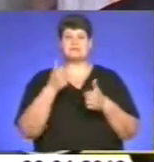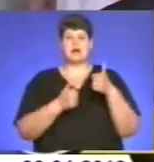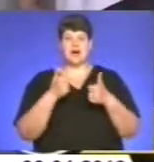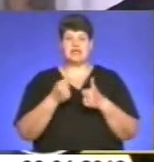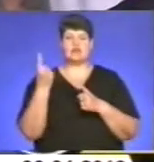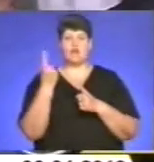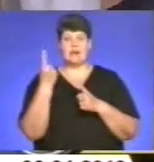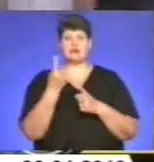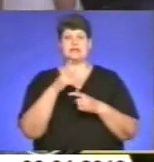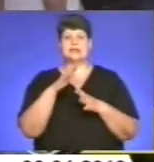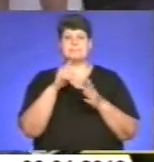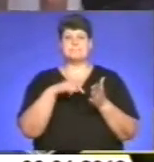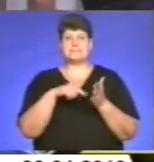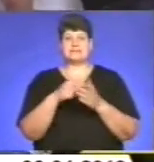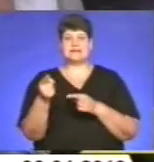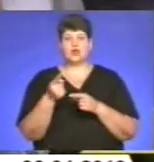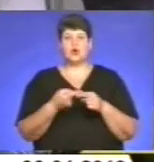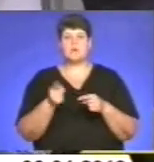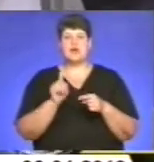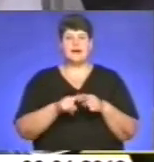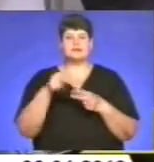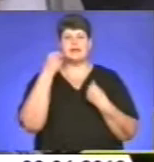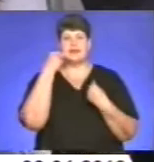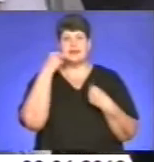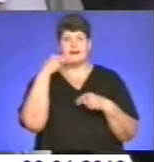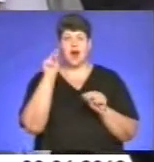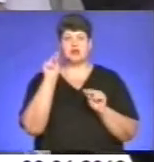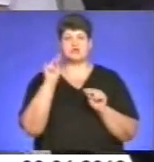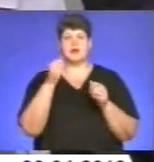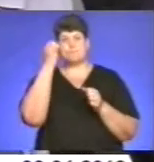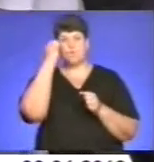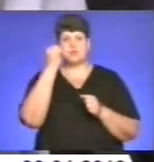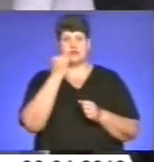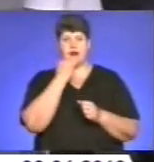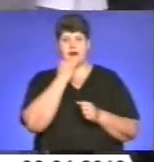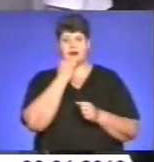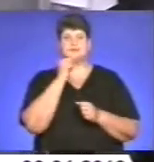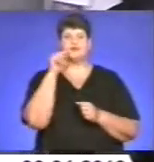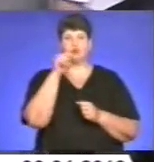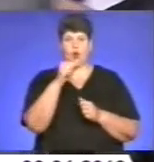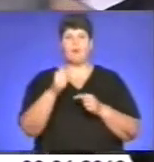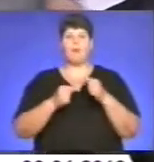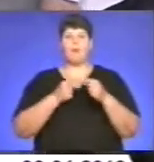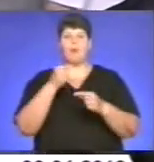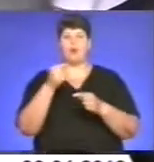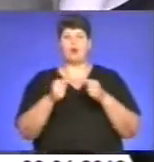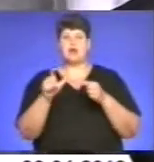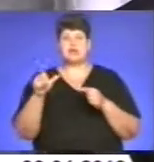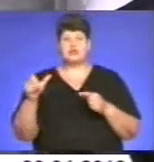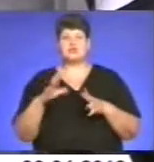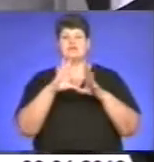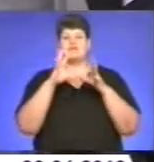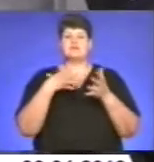міста Тернополя. Це найкраща подяка тому поколінню, яке в свій час